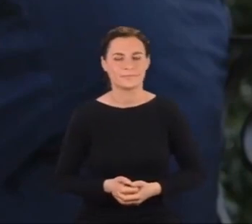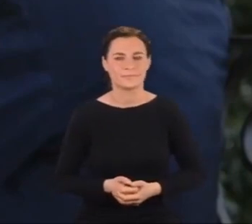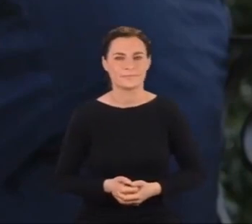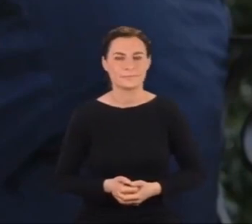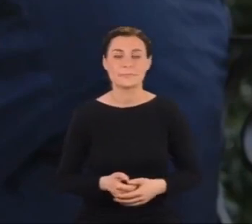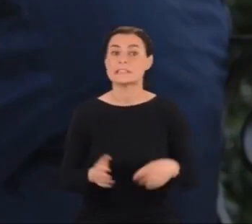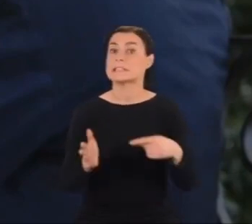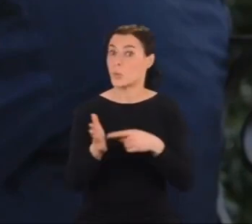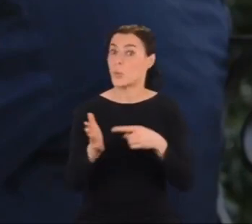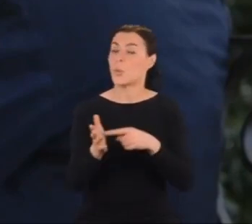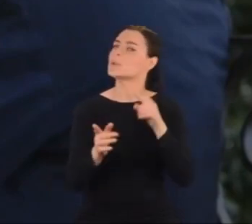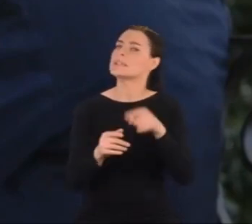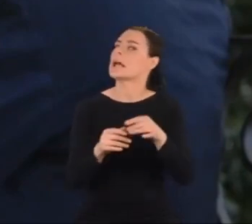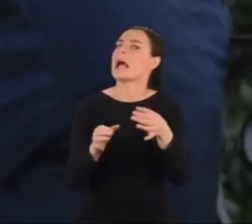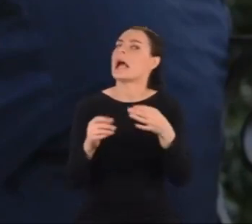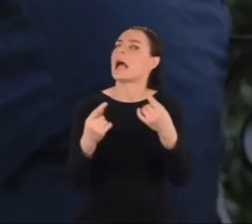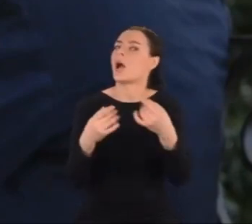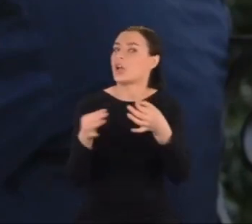Najważniejszy w tej historii,